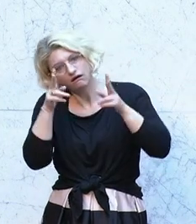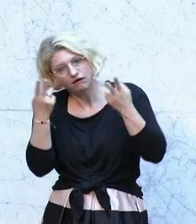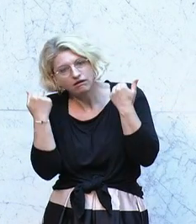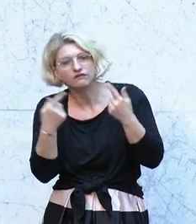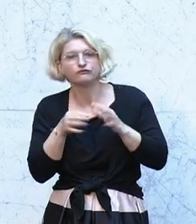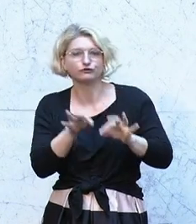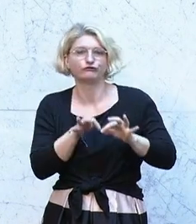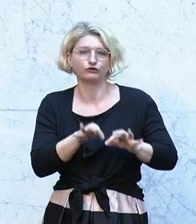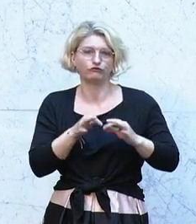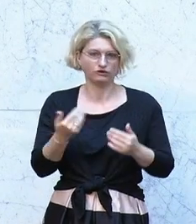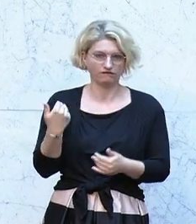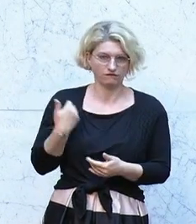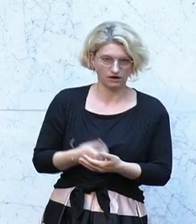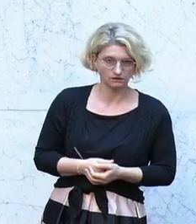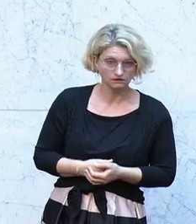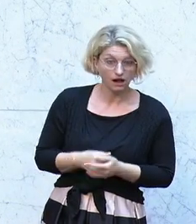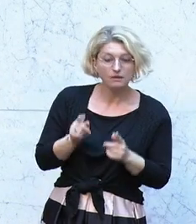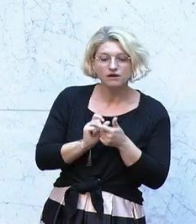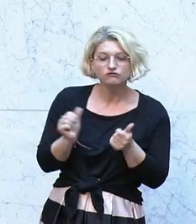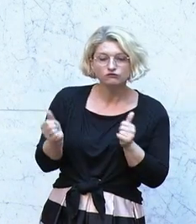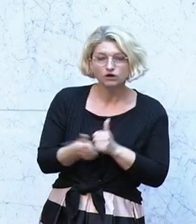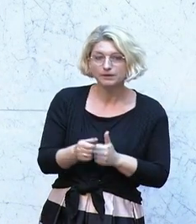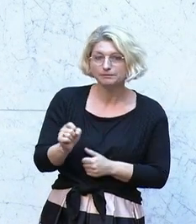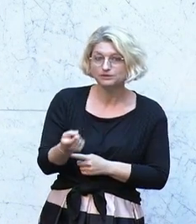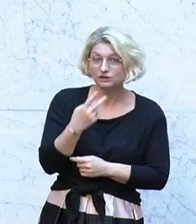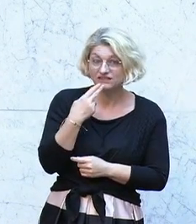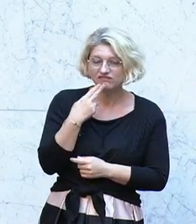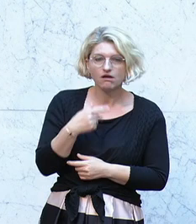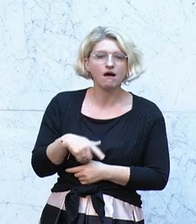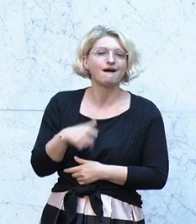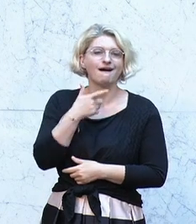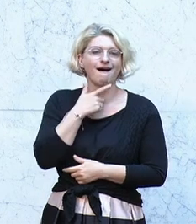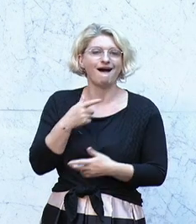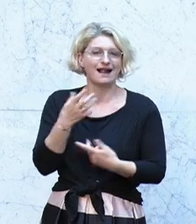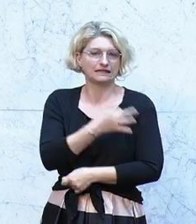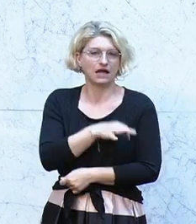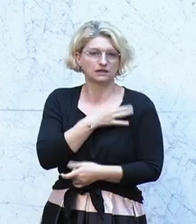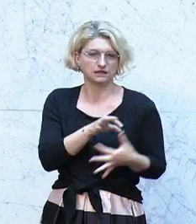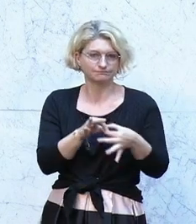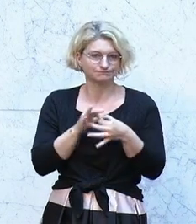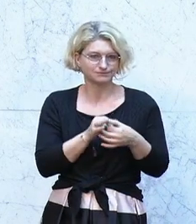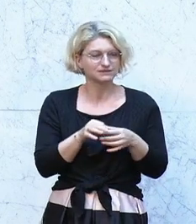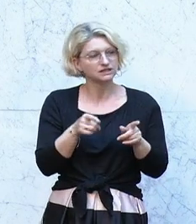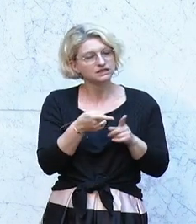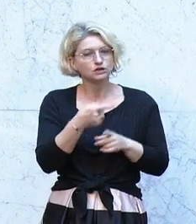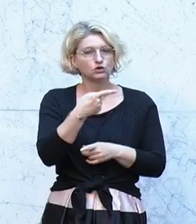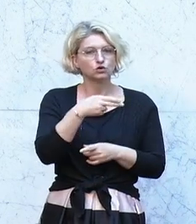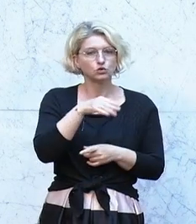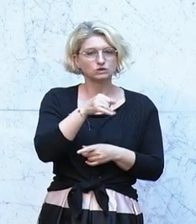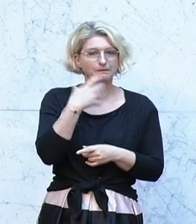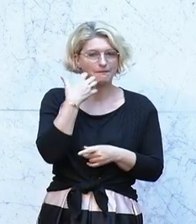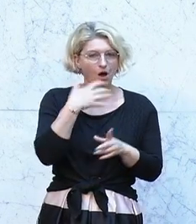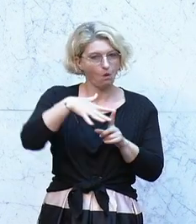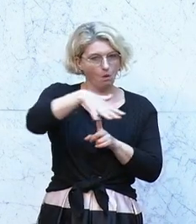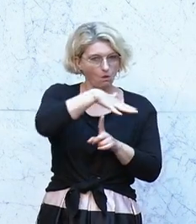Allen voran steht aber die Altkanzler-Connection, Kurz und Gusenbauer, die für